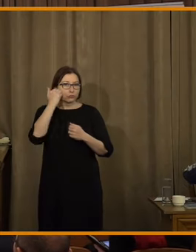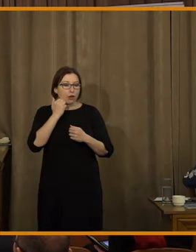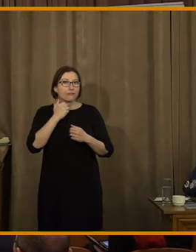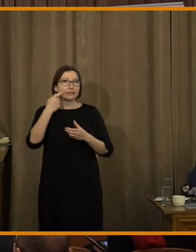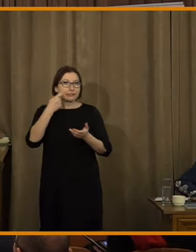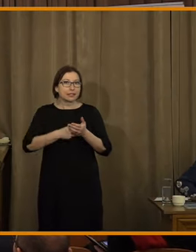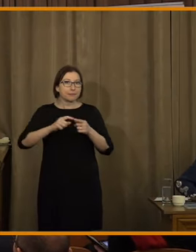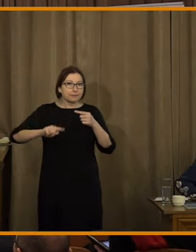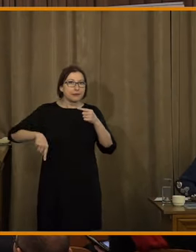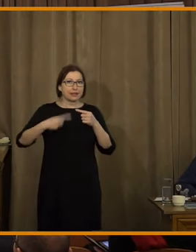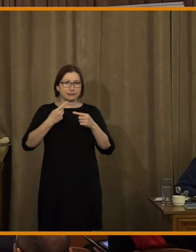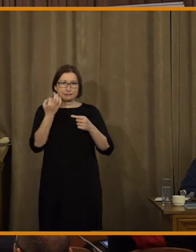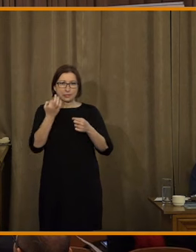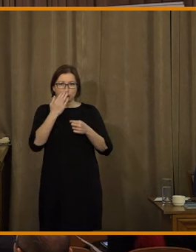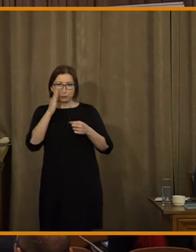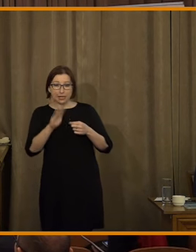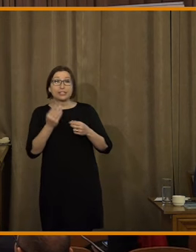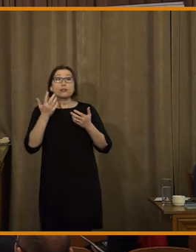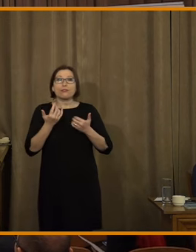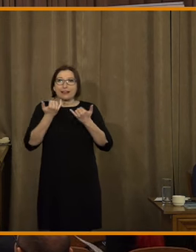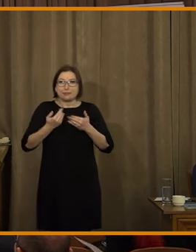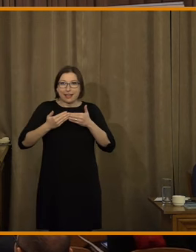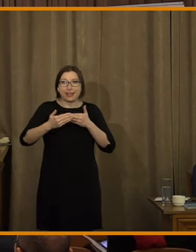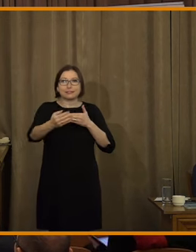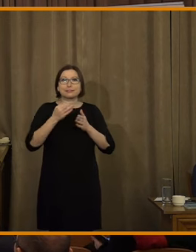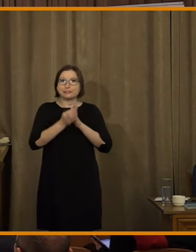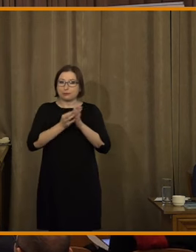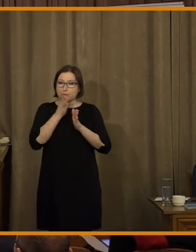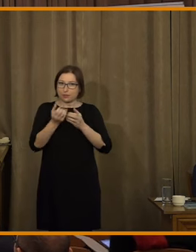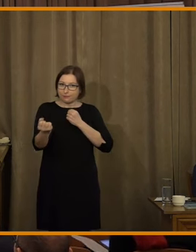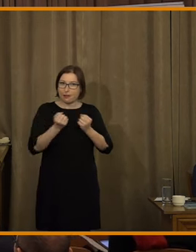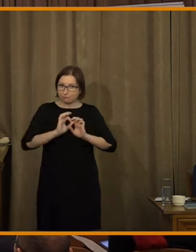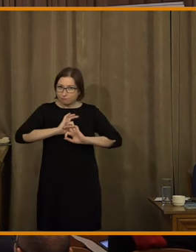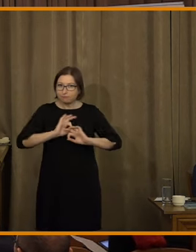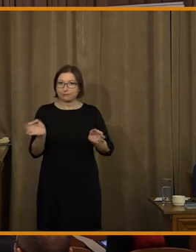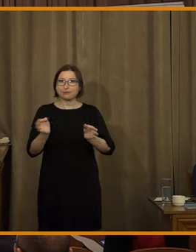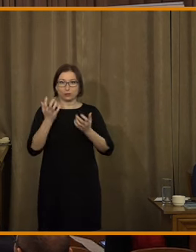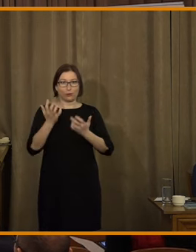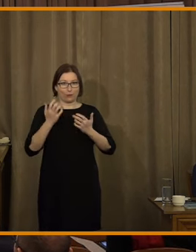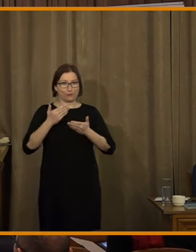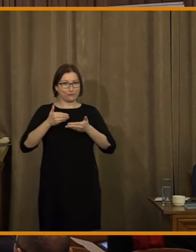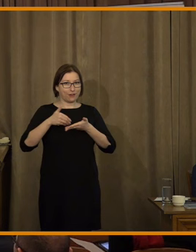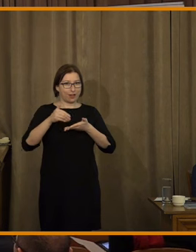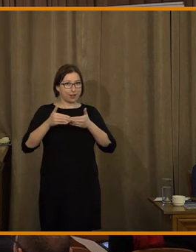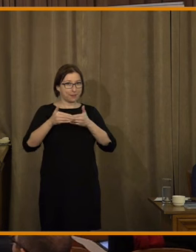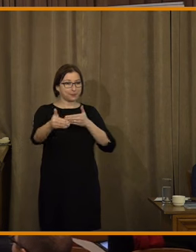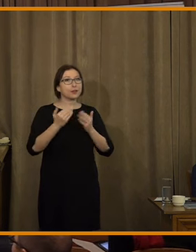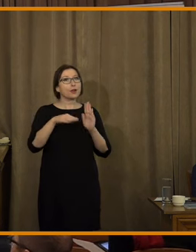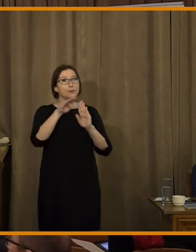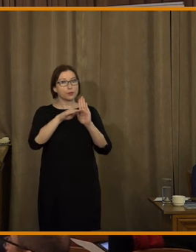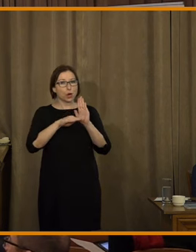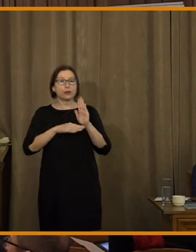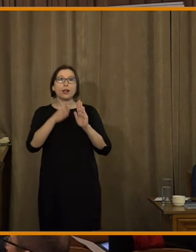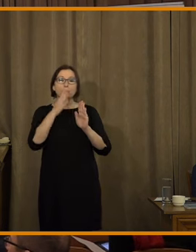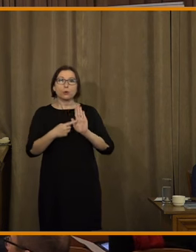dneska k žádnému průšvihu nedojde a zvládneme to se ctí. Program Sympozy já